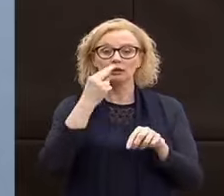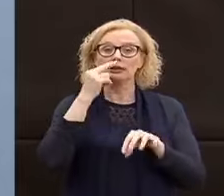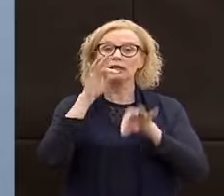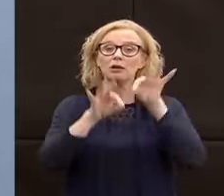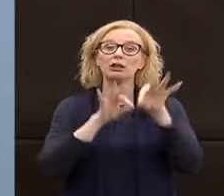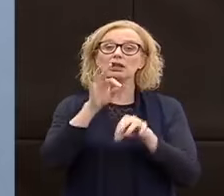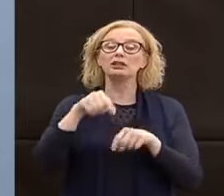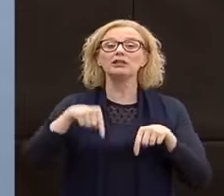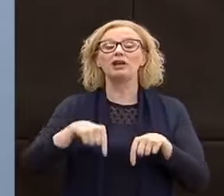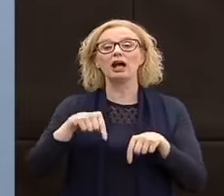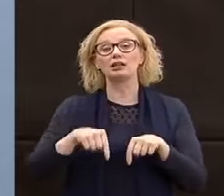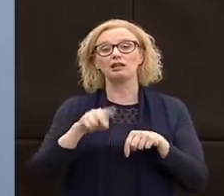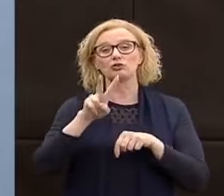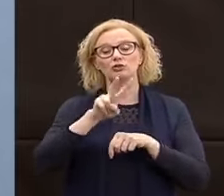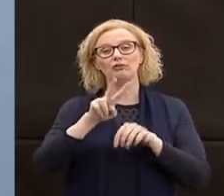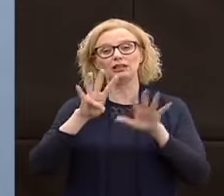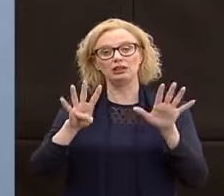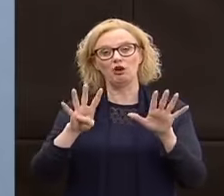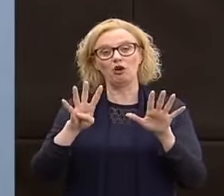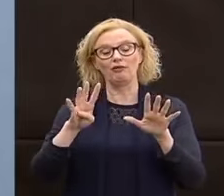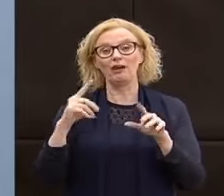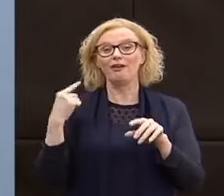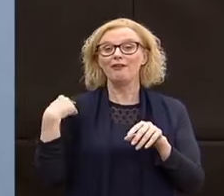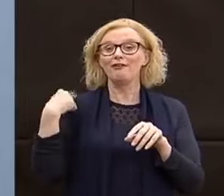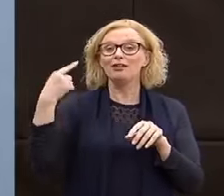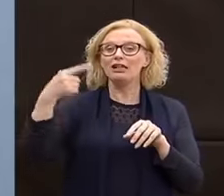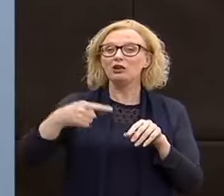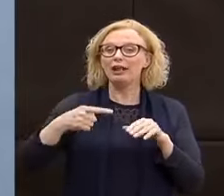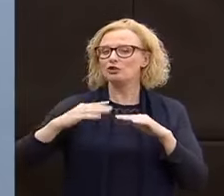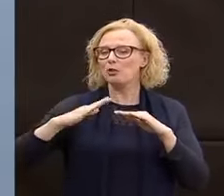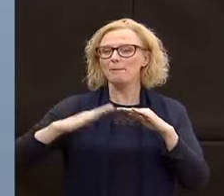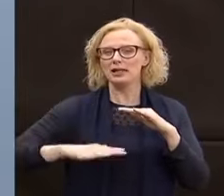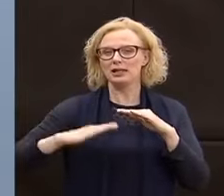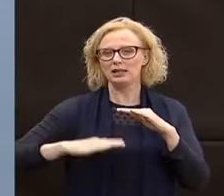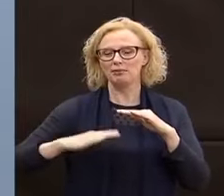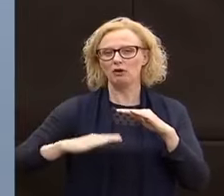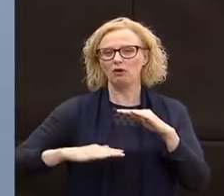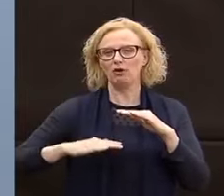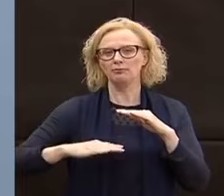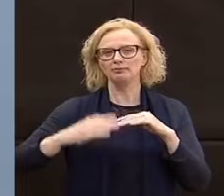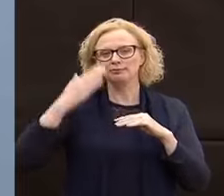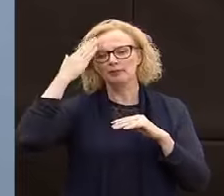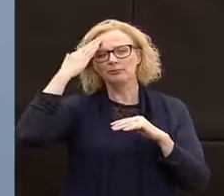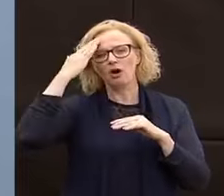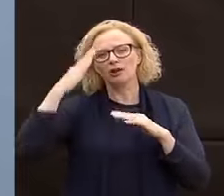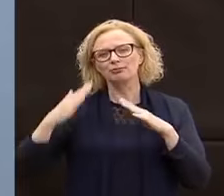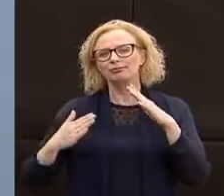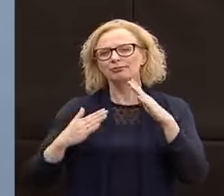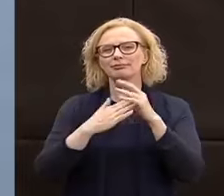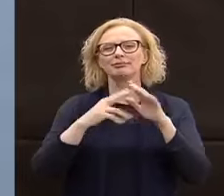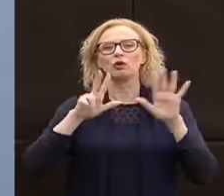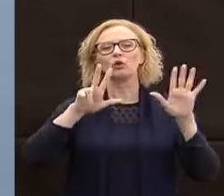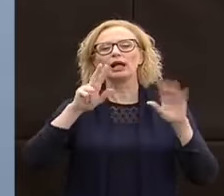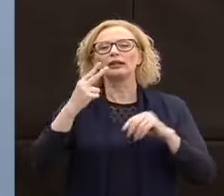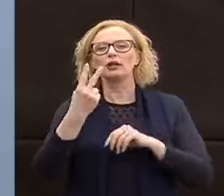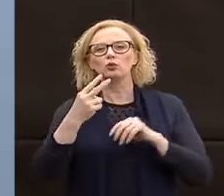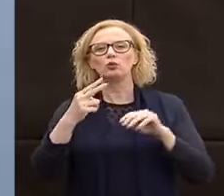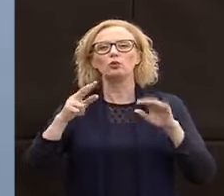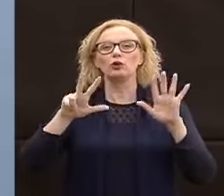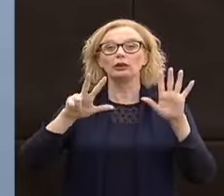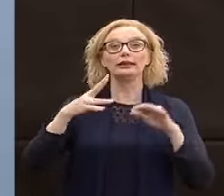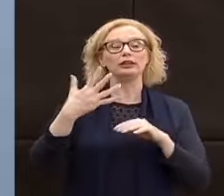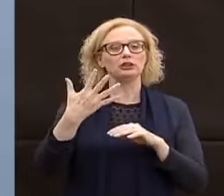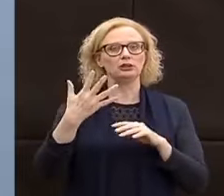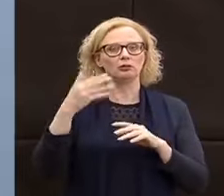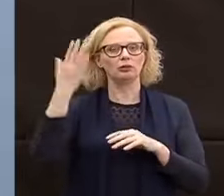29. Ecco questo è il minimo che stiamo toccando in questi giorni. Ci ricordiamo il picco dell'82-85 quando eravamo molto